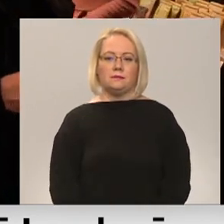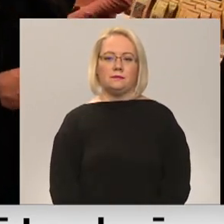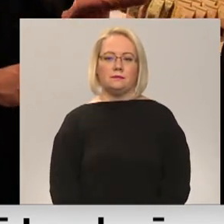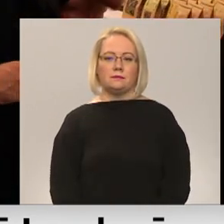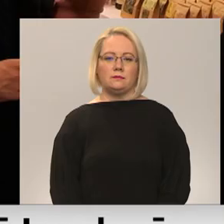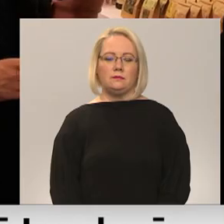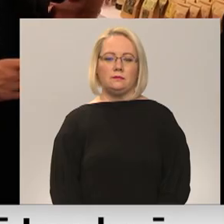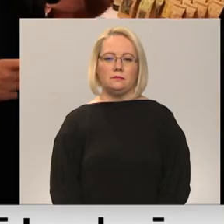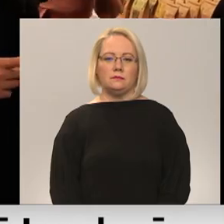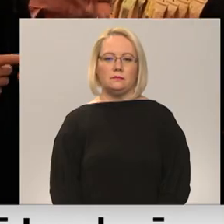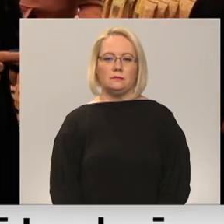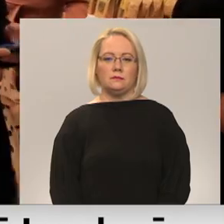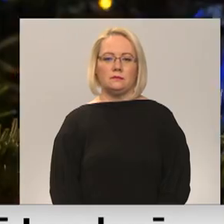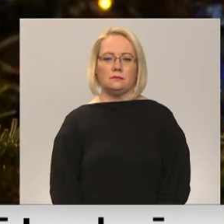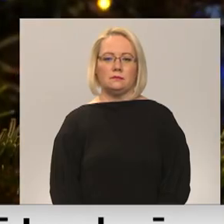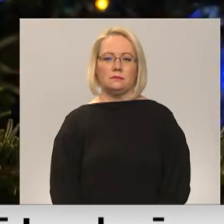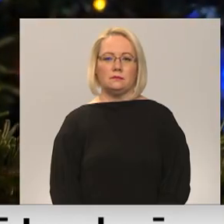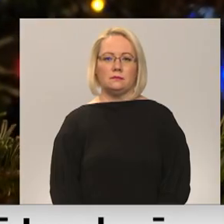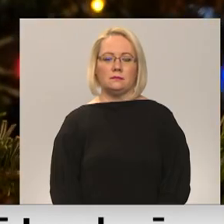televīzija no Londonas, Liebritānijā.